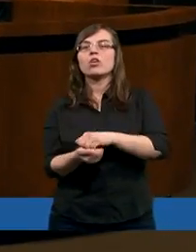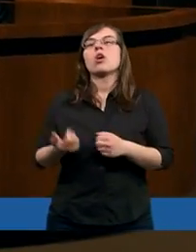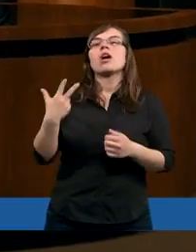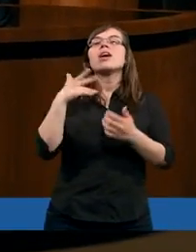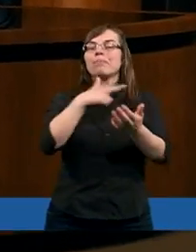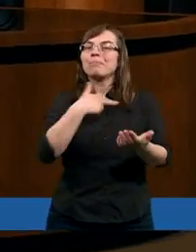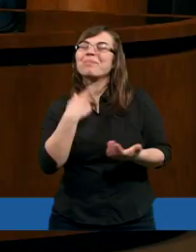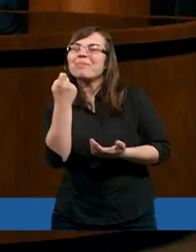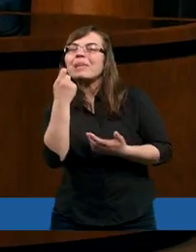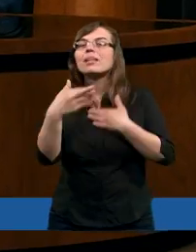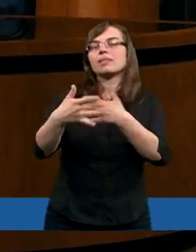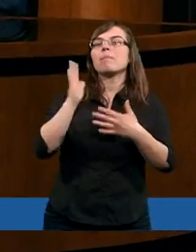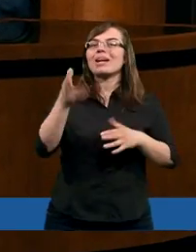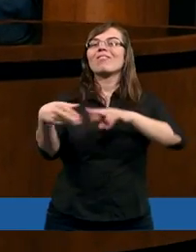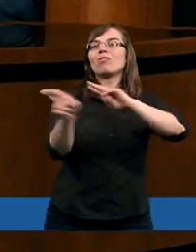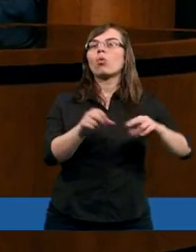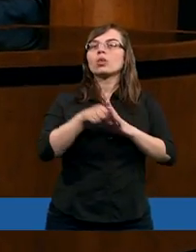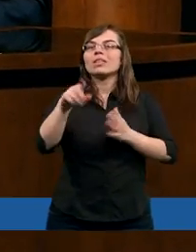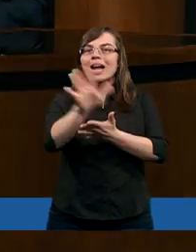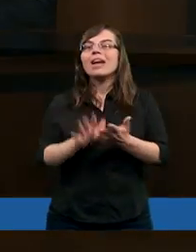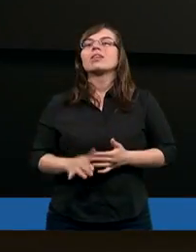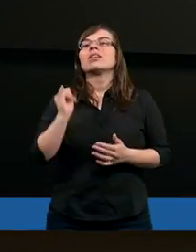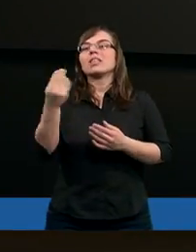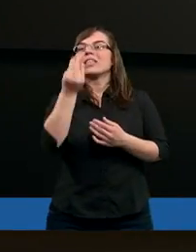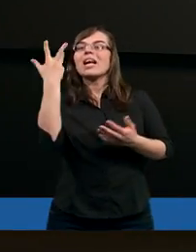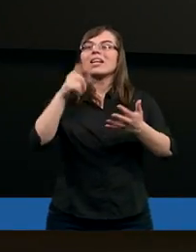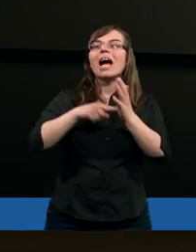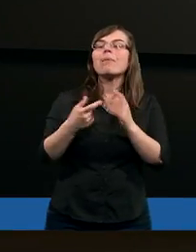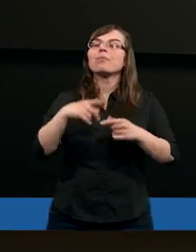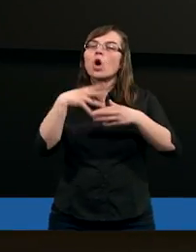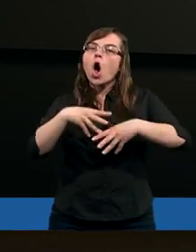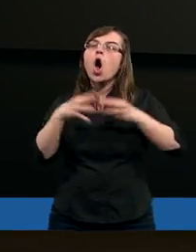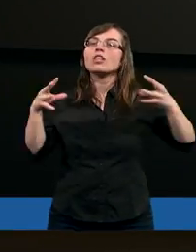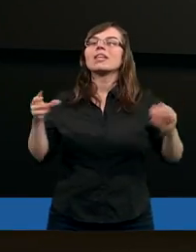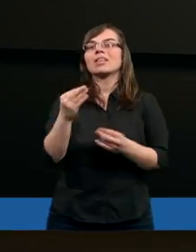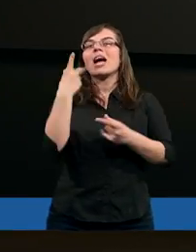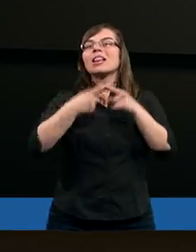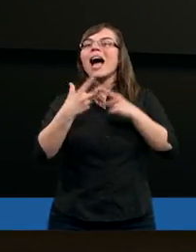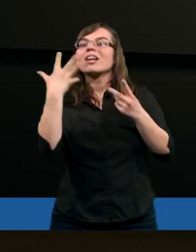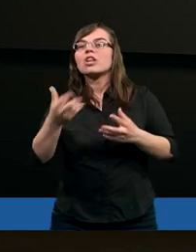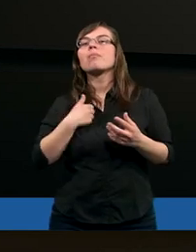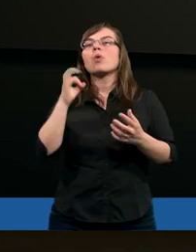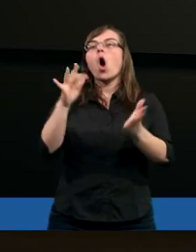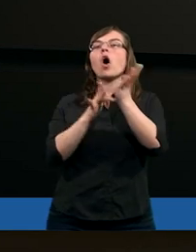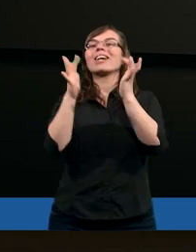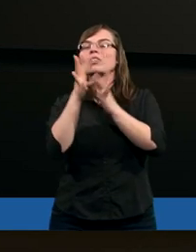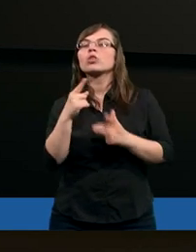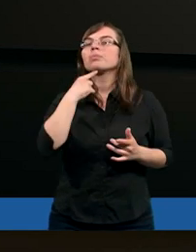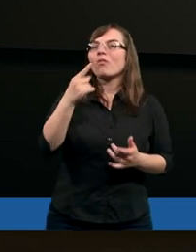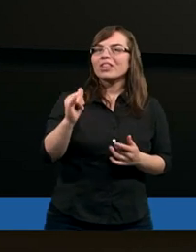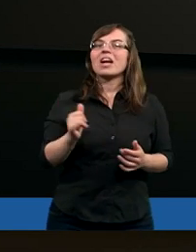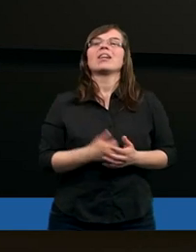za chwileczkę do nich wrócimy. Chcemy je jeszcze rozszerzyć. Na razie chciałbym, abyśmy o Chrystusie